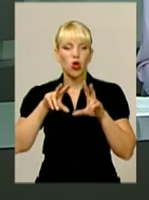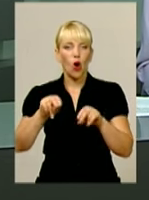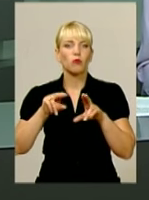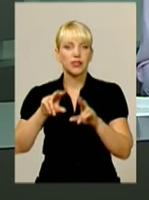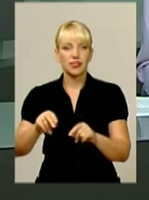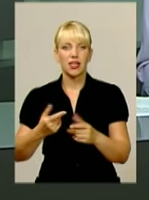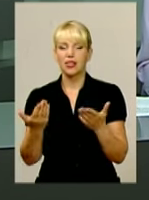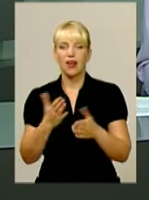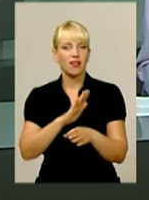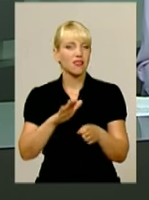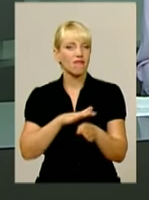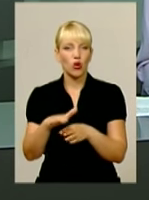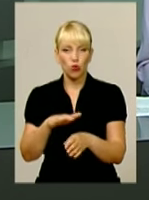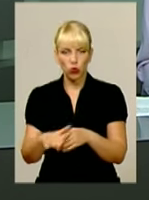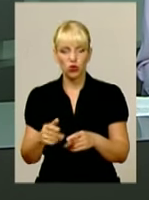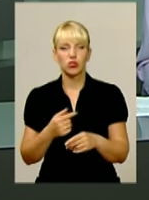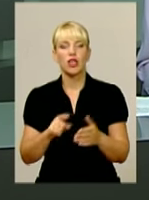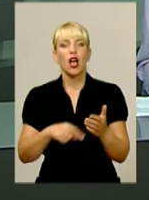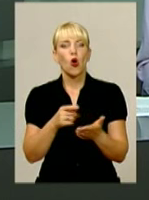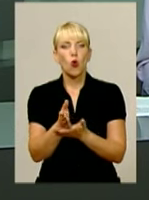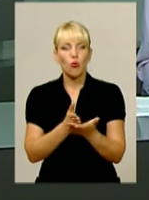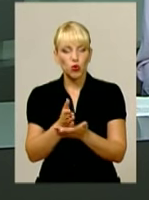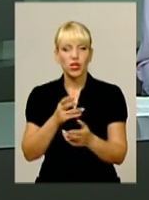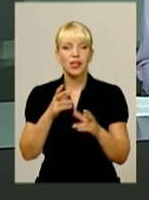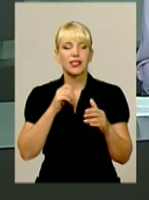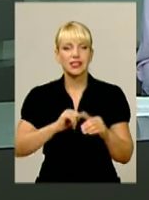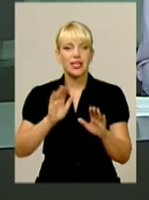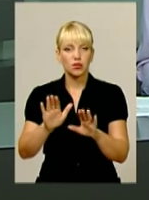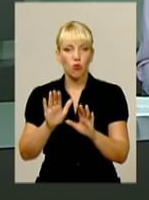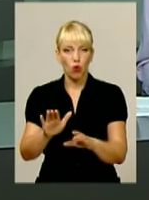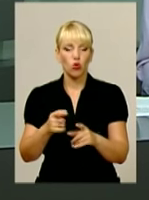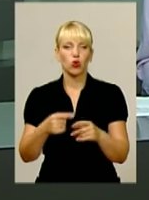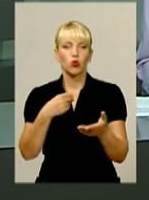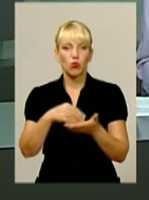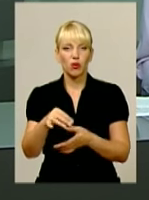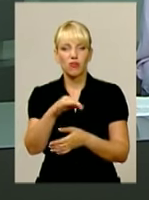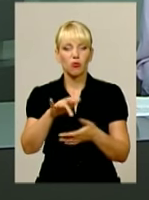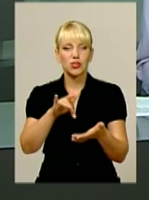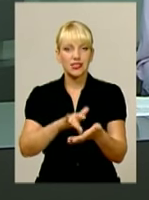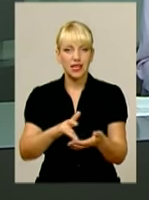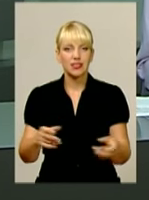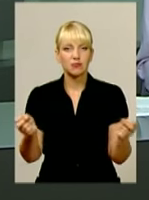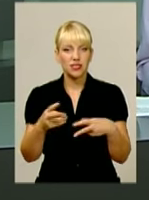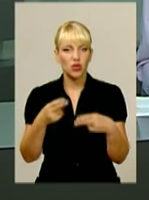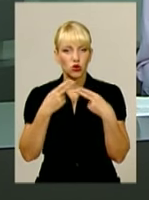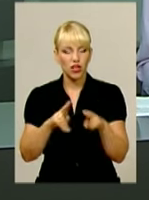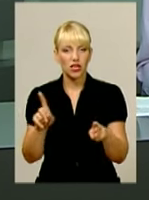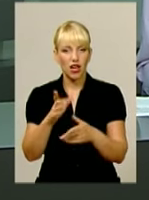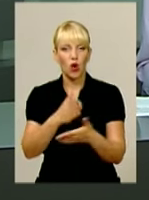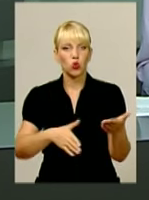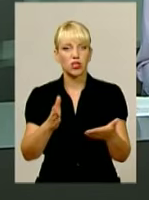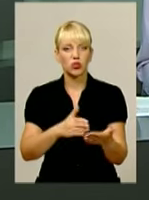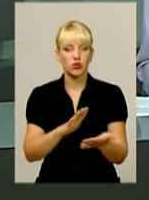Комунальники натомість заспокоюють. обласному центрі закупили нову техніку, що утилізує відходи. Про те, як у Хмельницькому